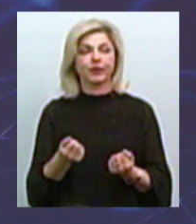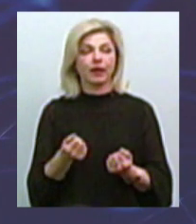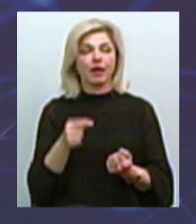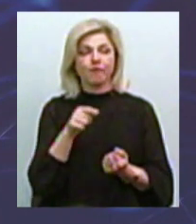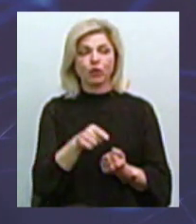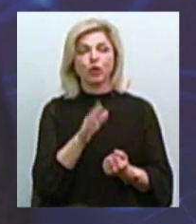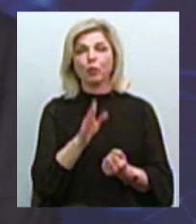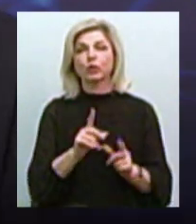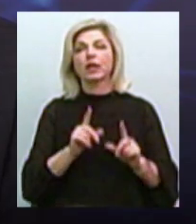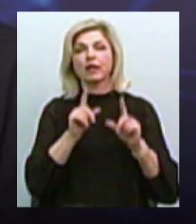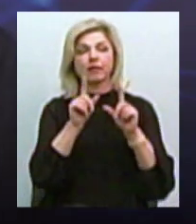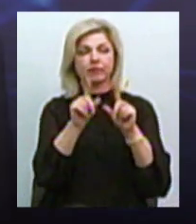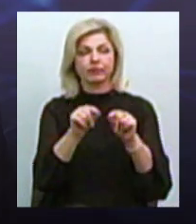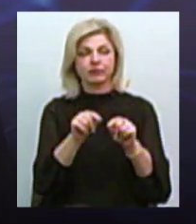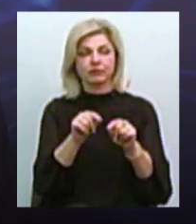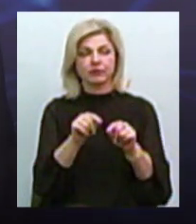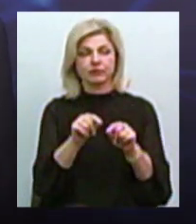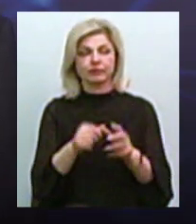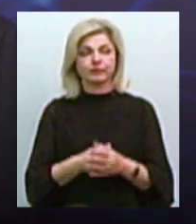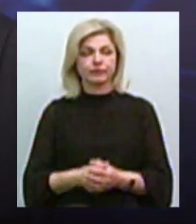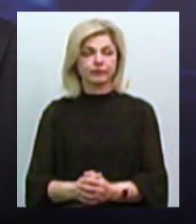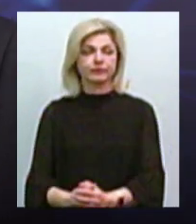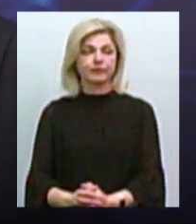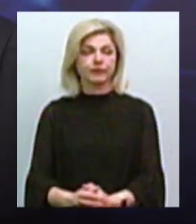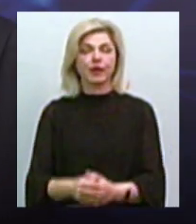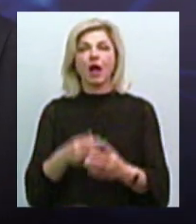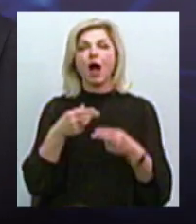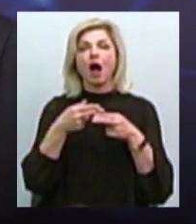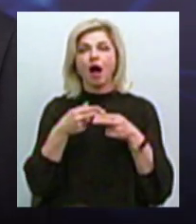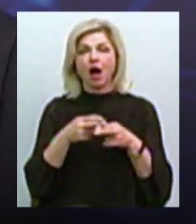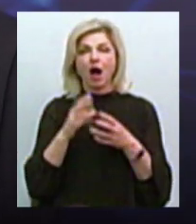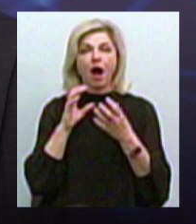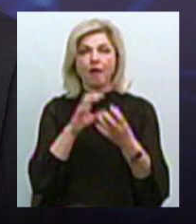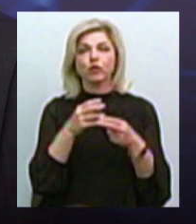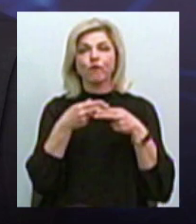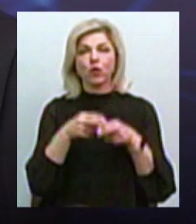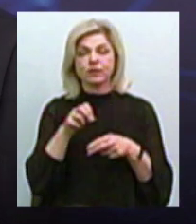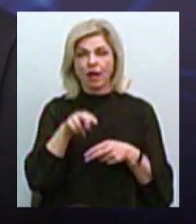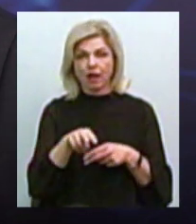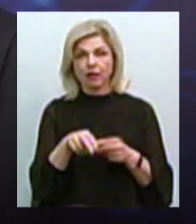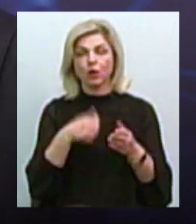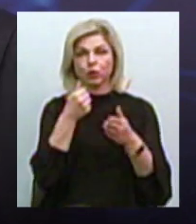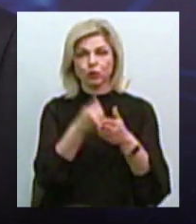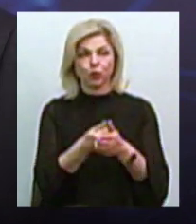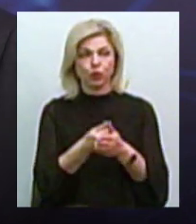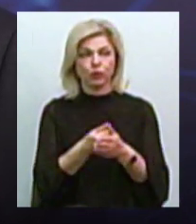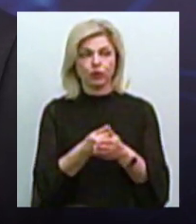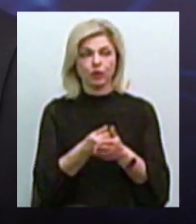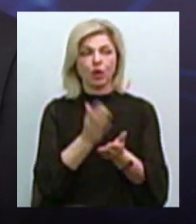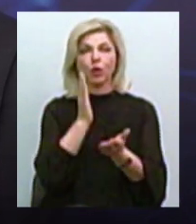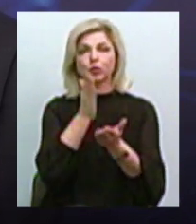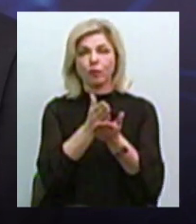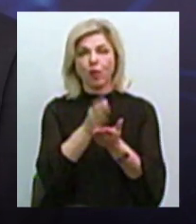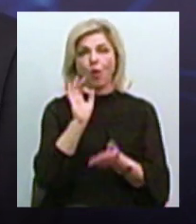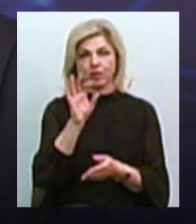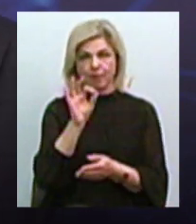рухатись від автовокзалу до сторон направления корабельного